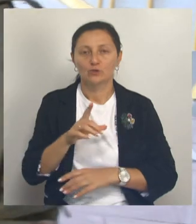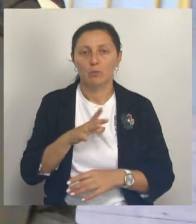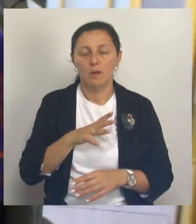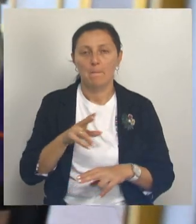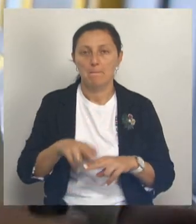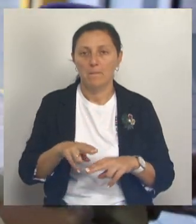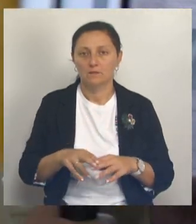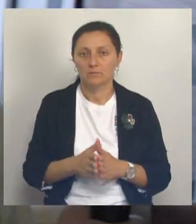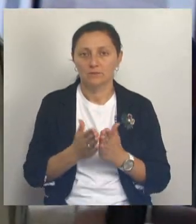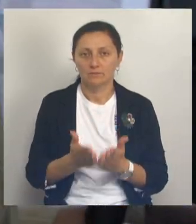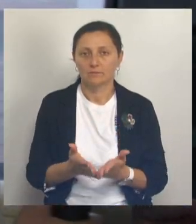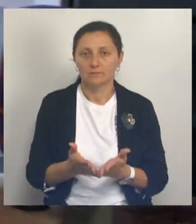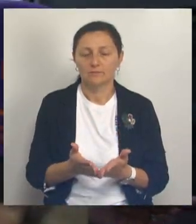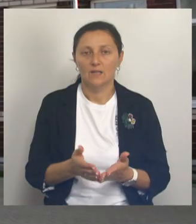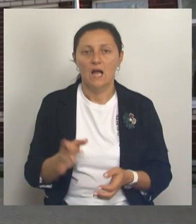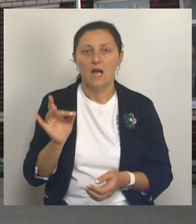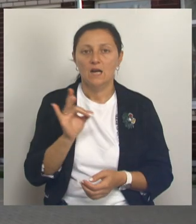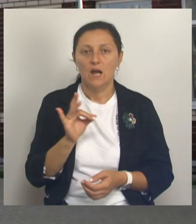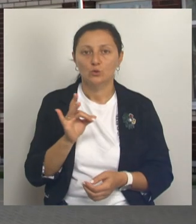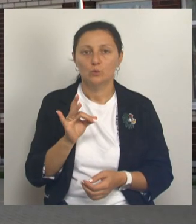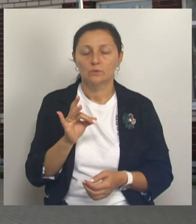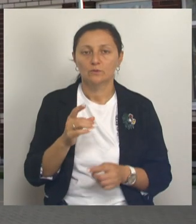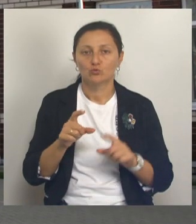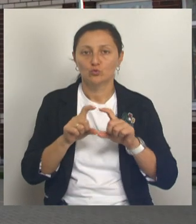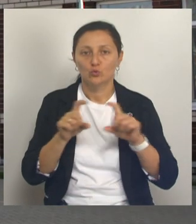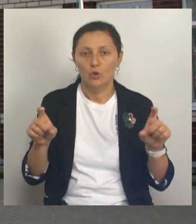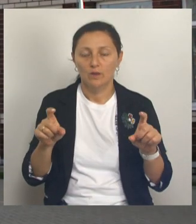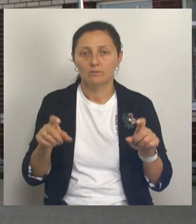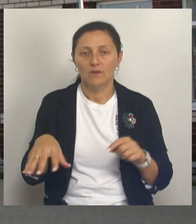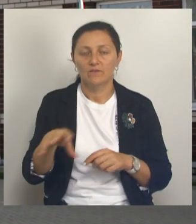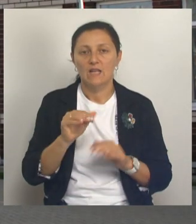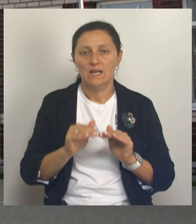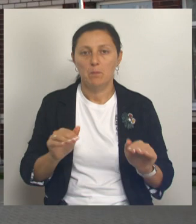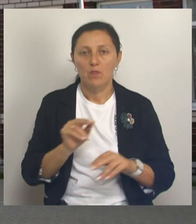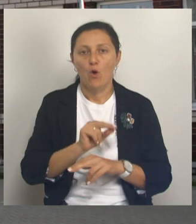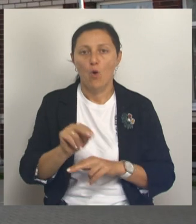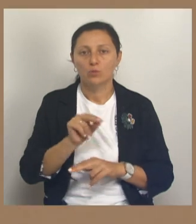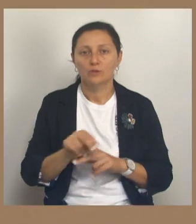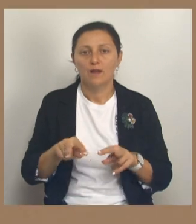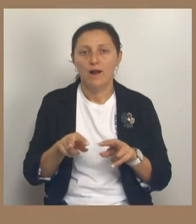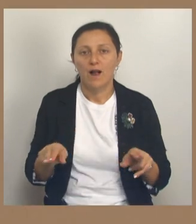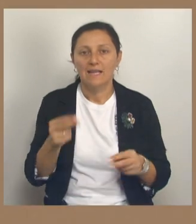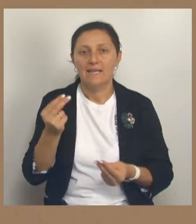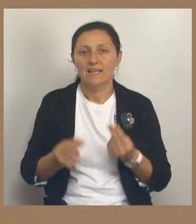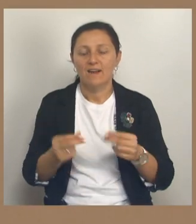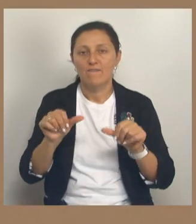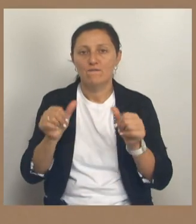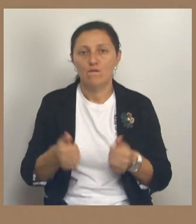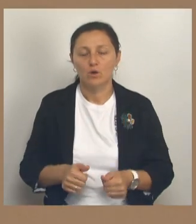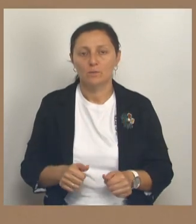удостоверяющего личность. А в разуменском векторе успеха навыку быстрого реагирования ребят обучают в игровой форме. В